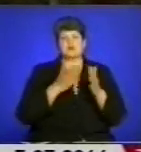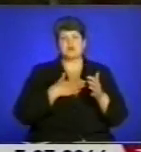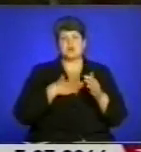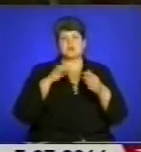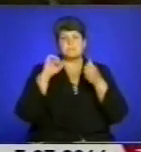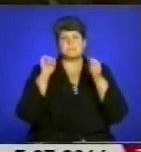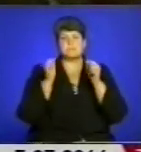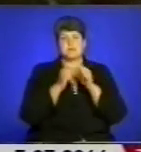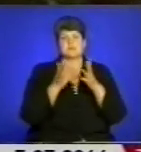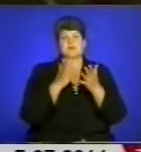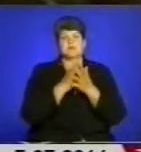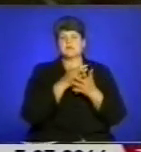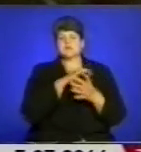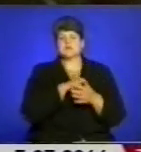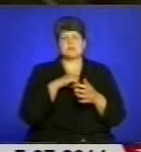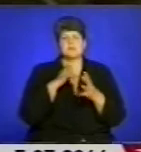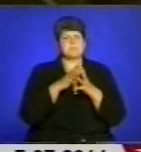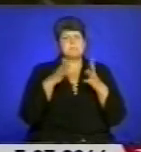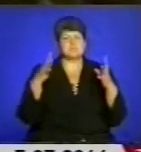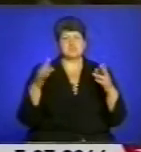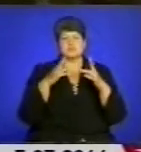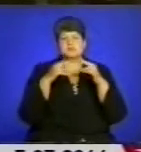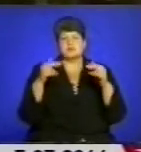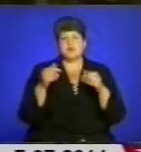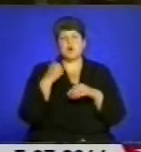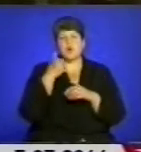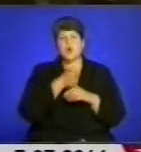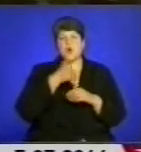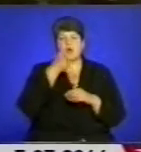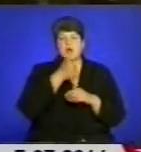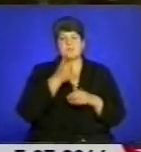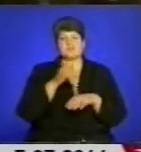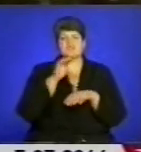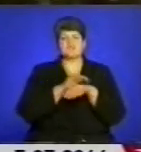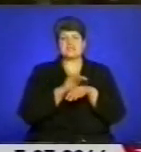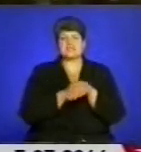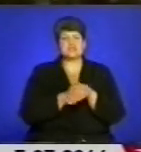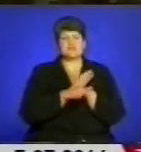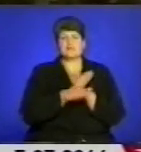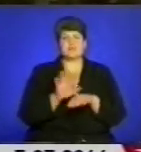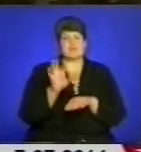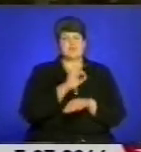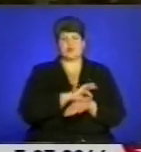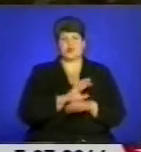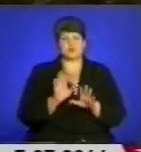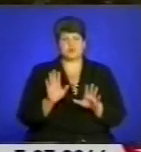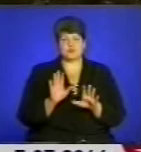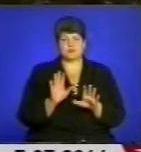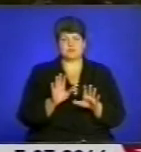Тернопільськими областями більше малозамків, роками фактично, вони не використовувалися.